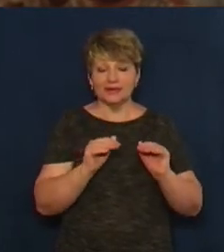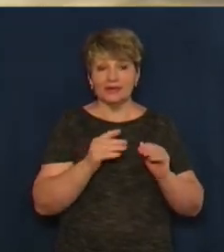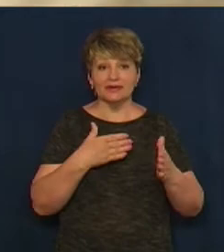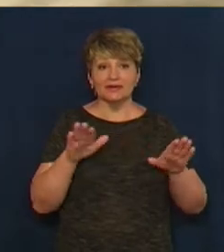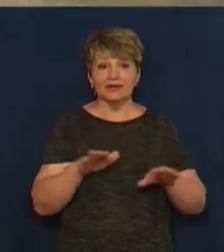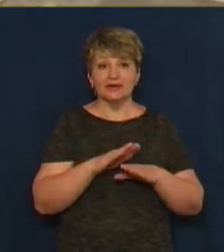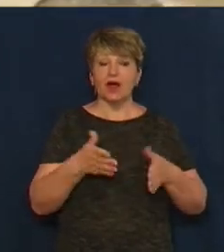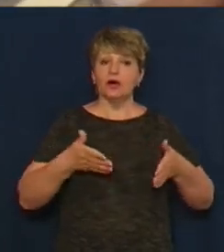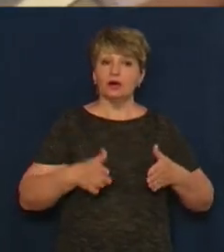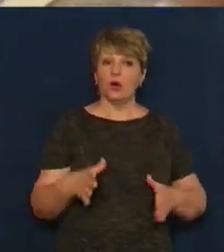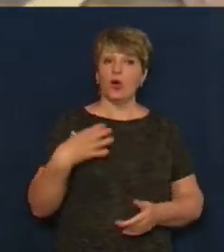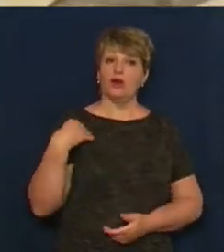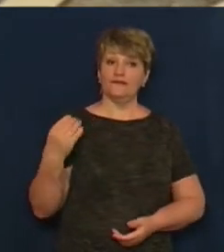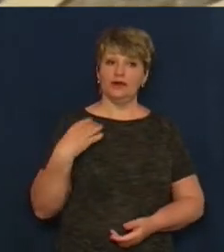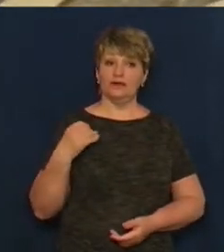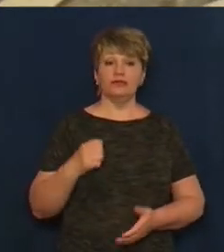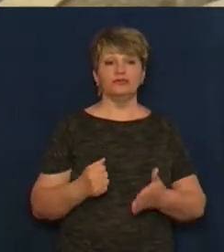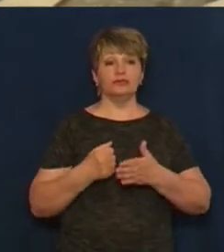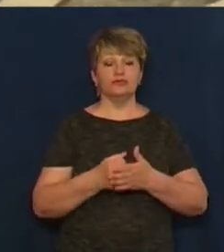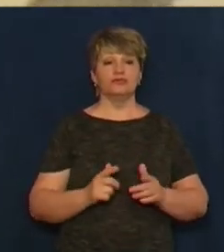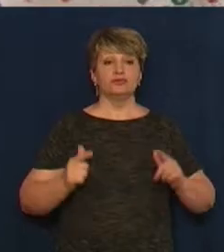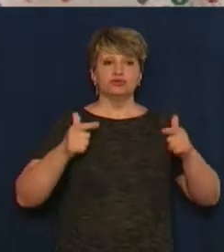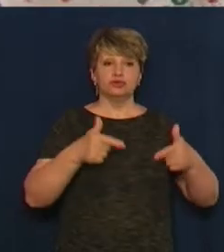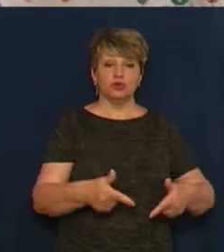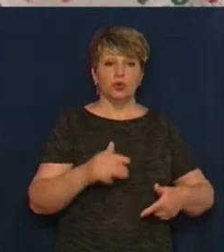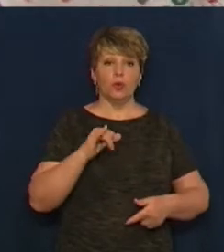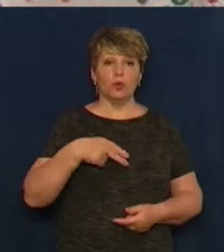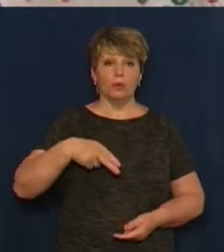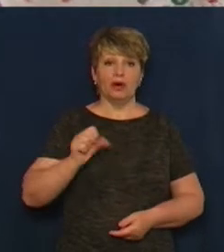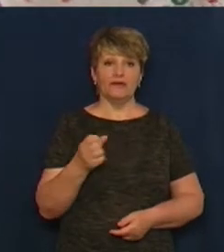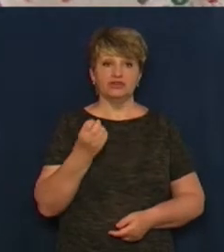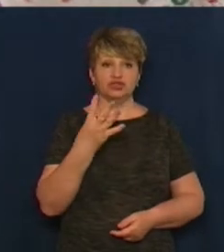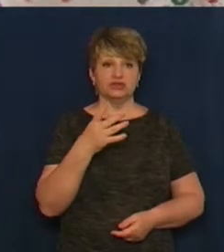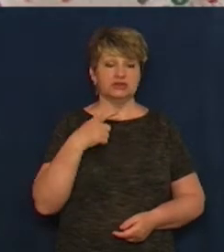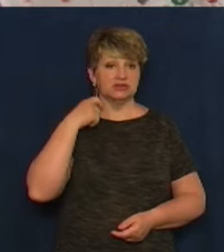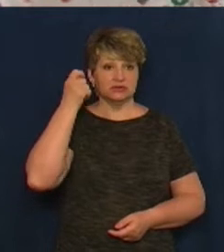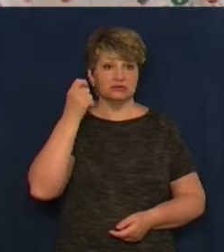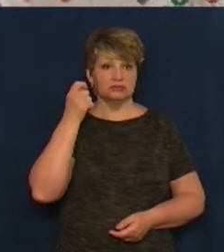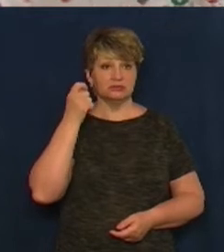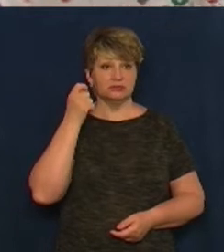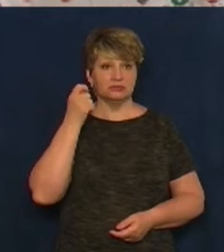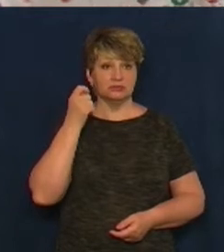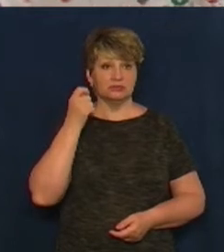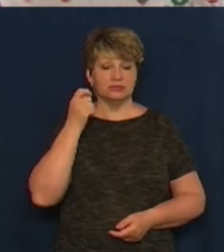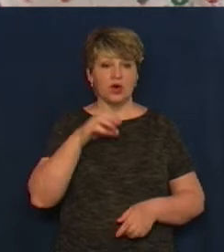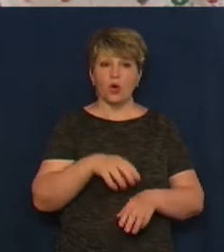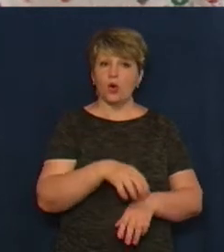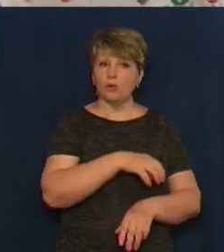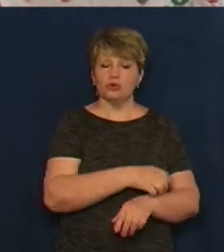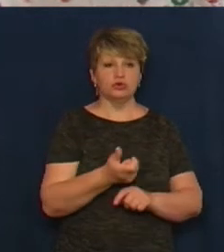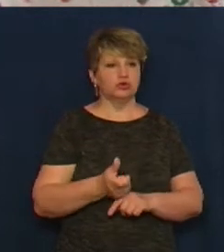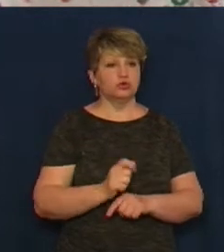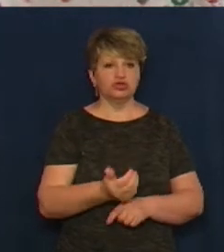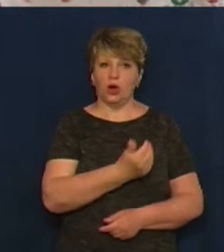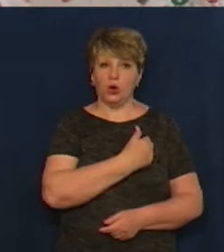Львівщині. До УПА вступила, коли їй було 14 років. Навіть моє псевдо – трава. Комуністи дуже хотіли, щоб я